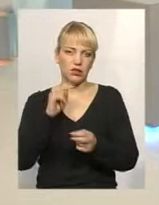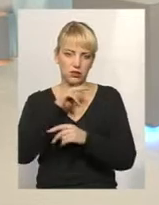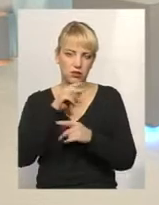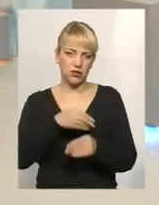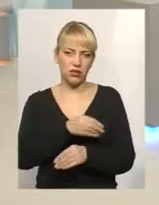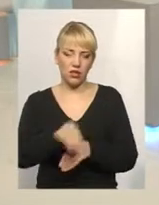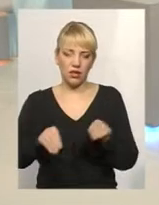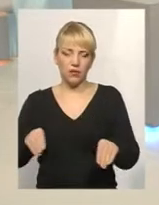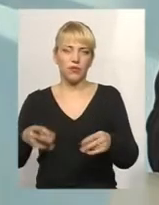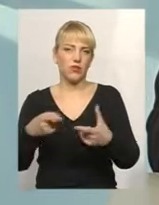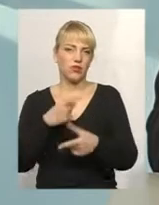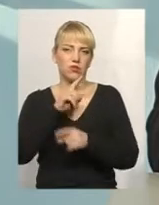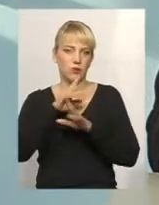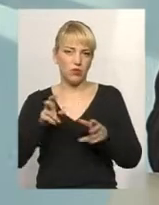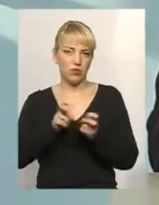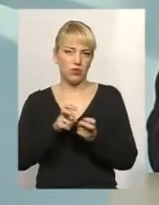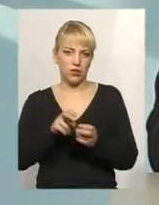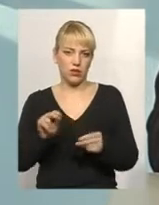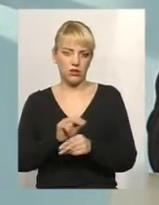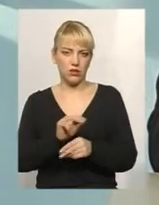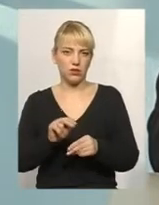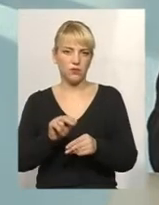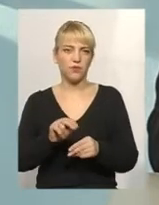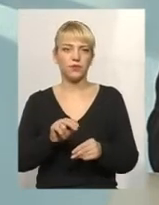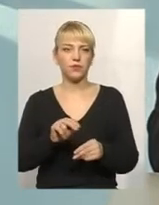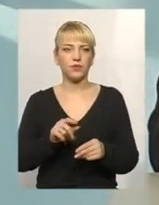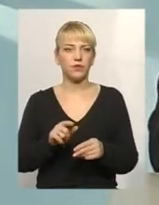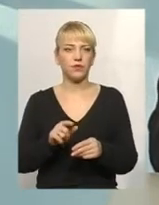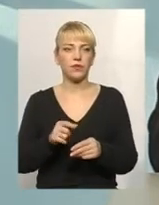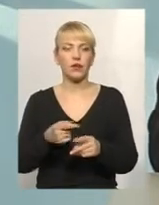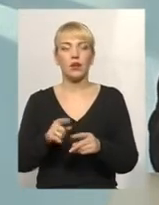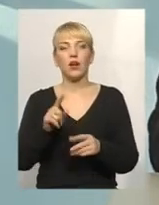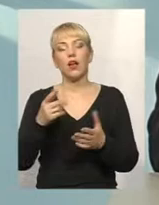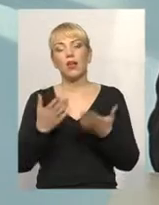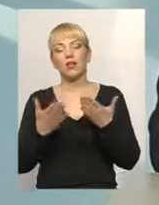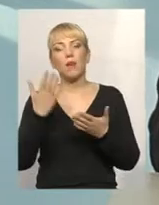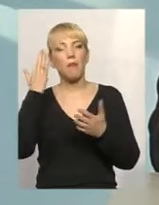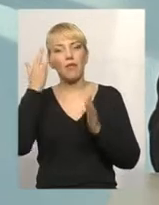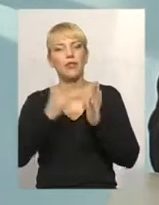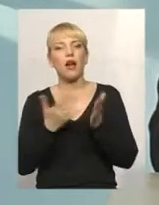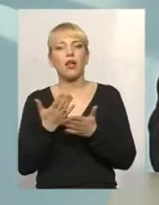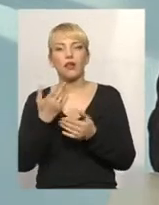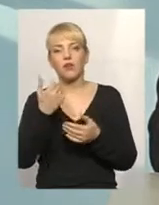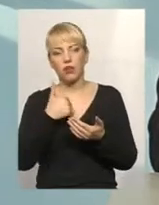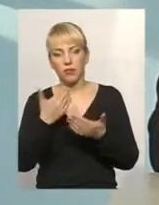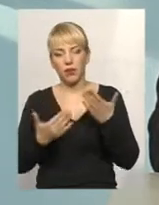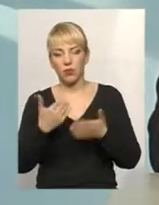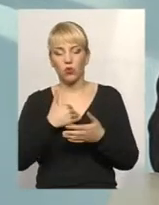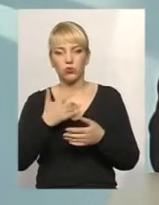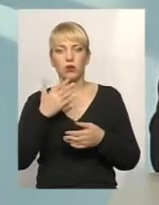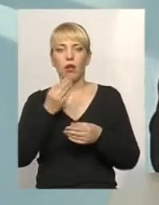яку мету вони хочуть здобути, тобто, вони хочуть покращити благоустрій, значить, вони таку-то частку будуть